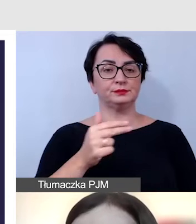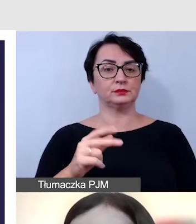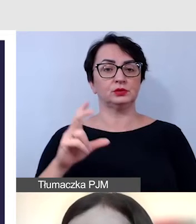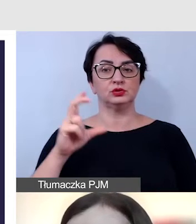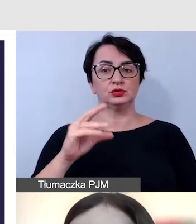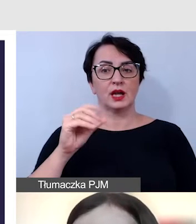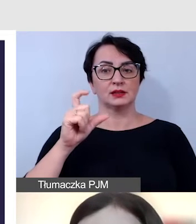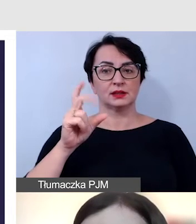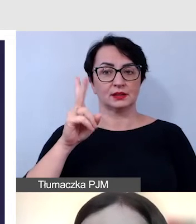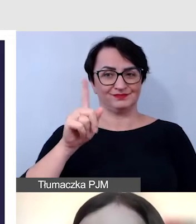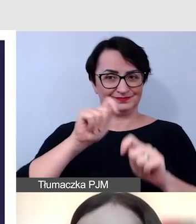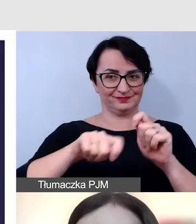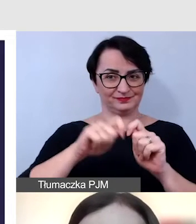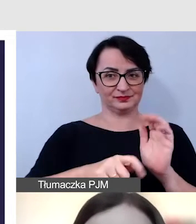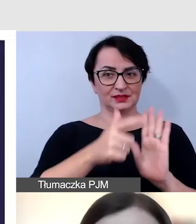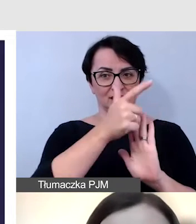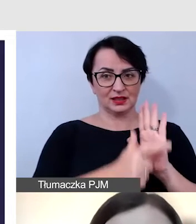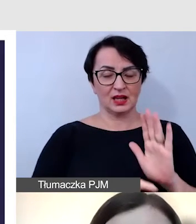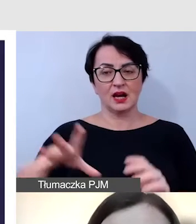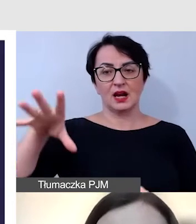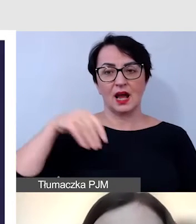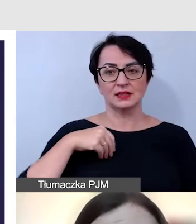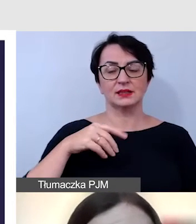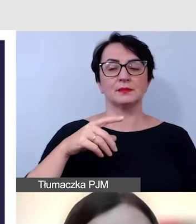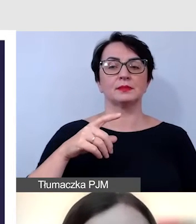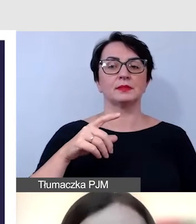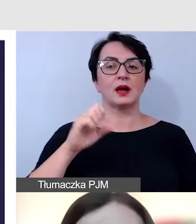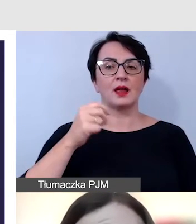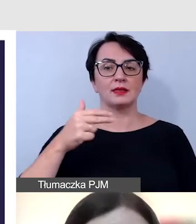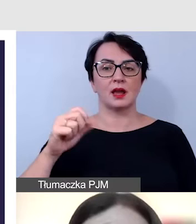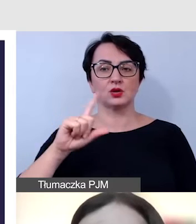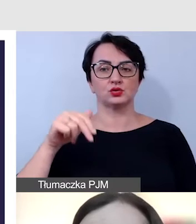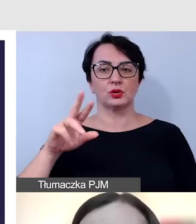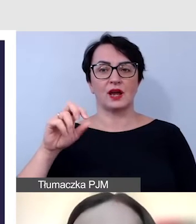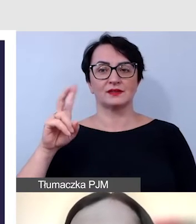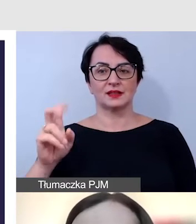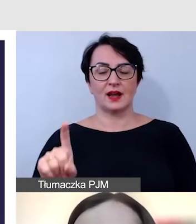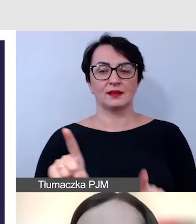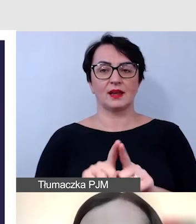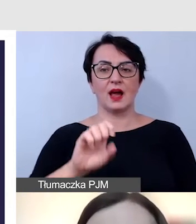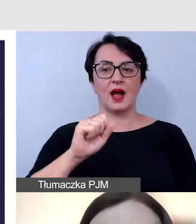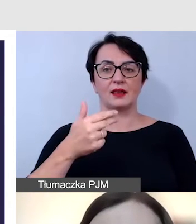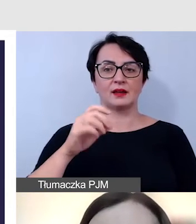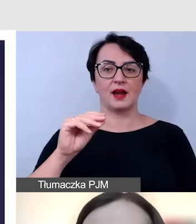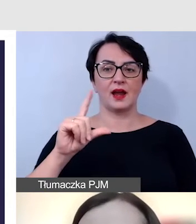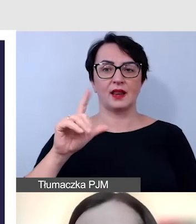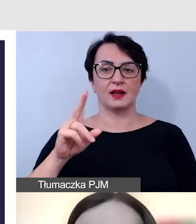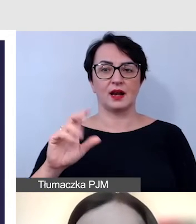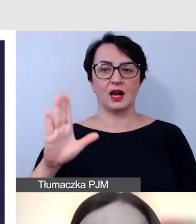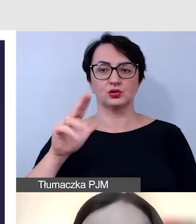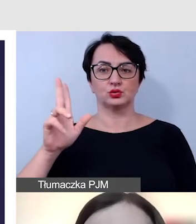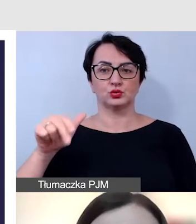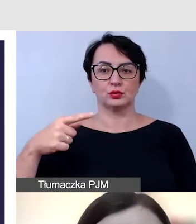wspólnie z Anią Żurawską i Anżeliką Szkłudą. Checklista jest narzędziem pomocnym